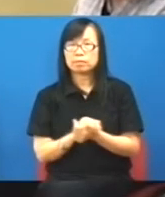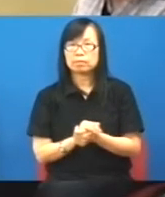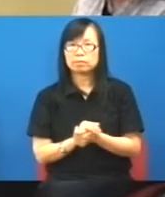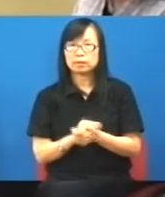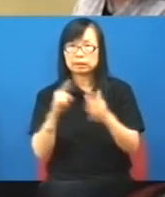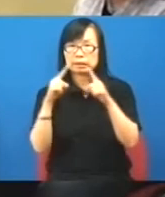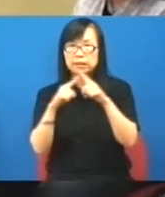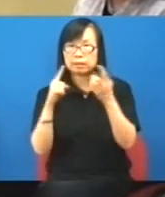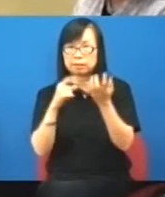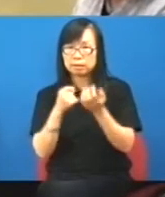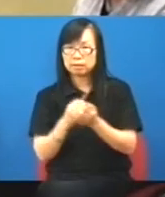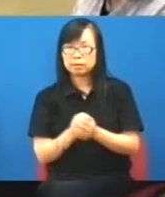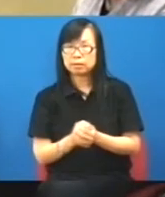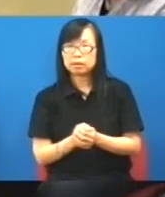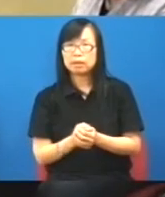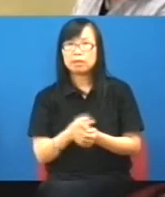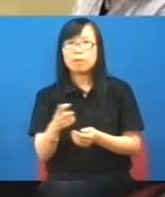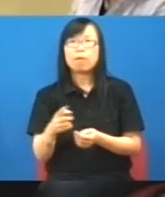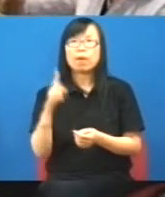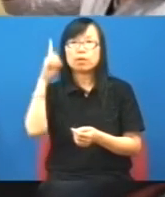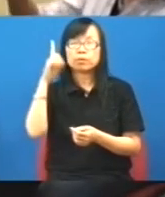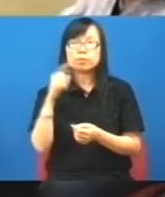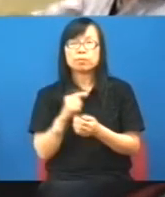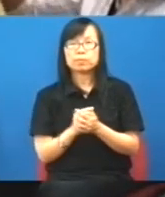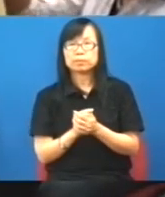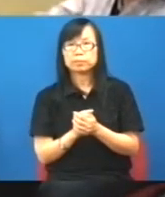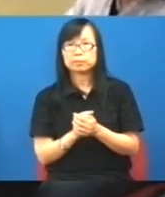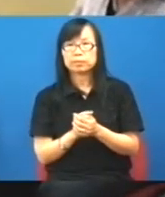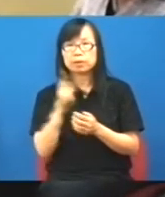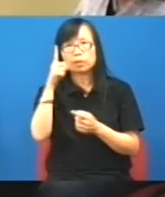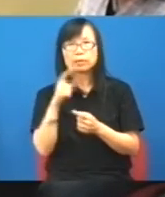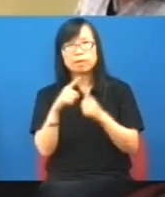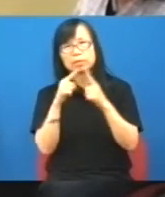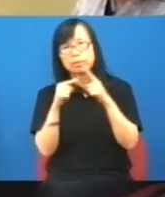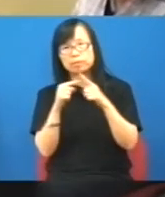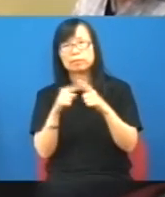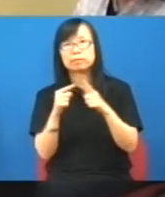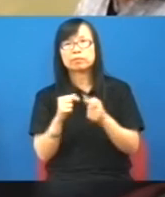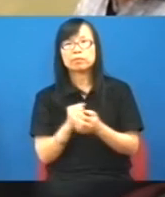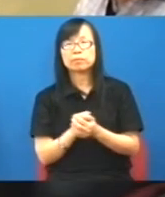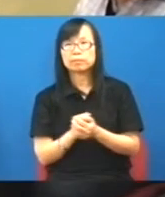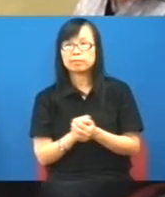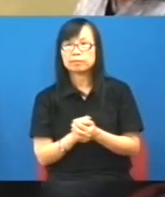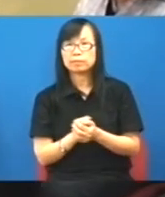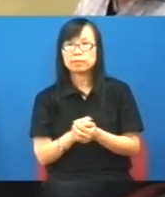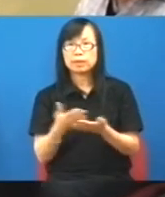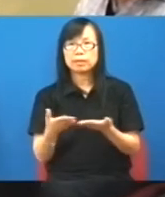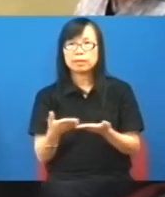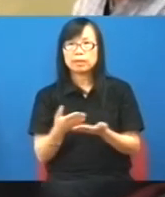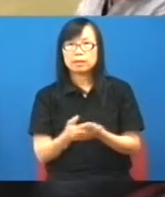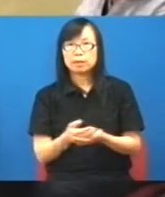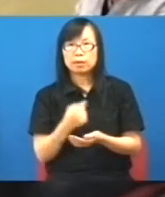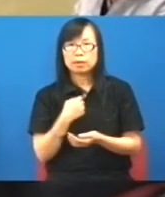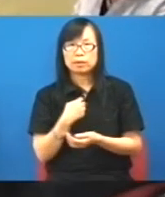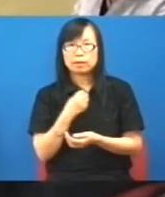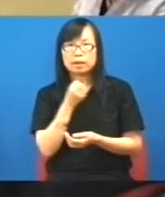有沒有搞錯他不是上層的中產階級上層的中上層的中產階級這個事情我們發